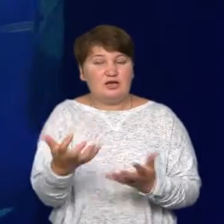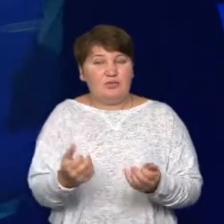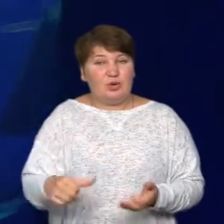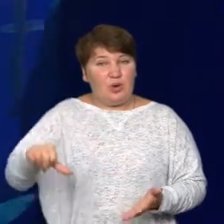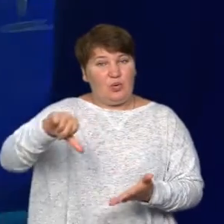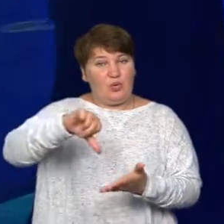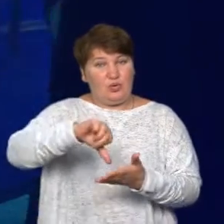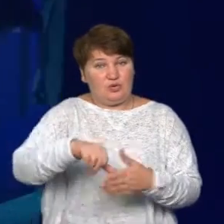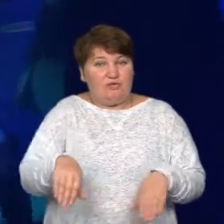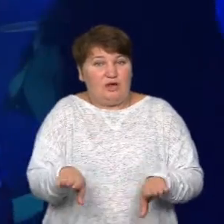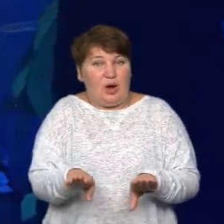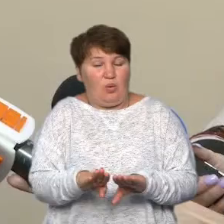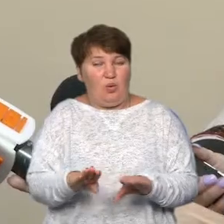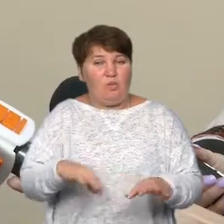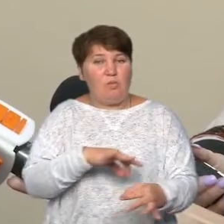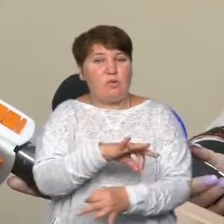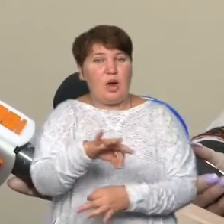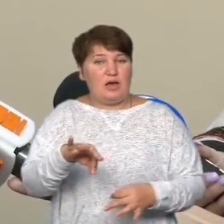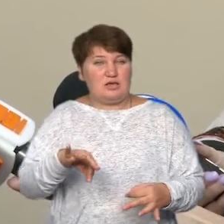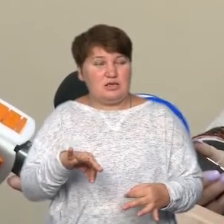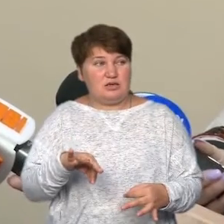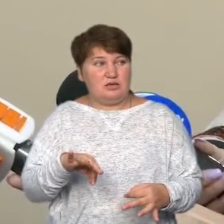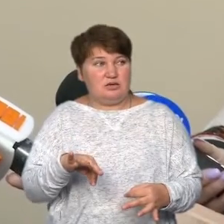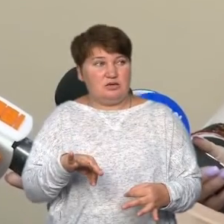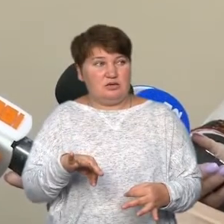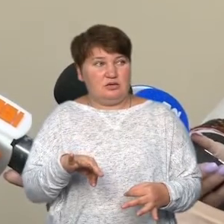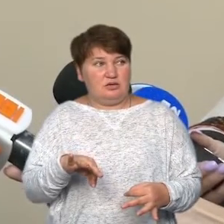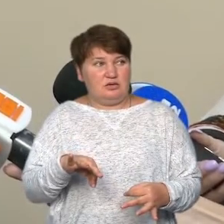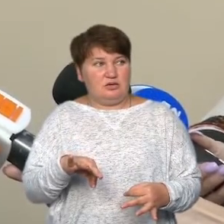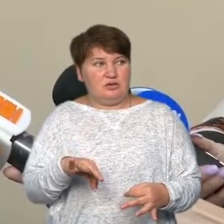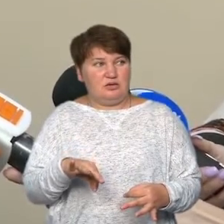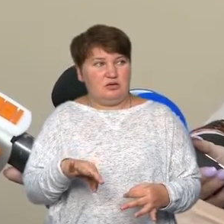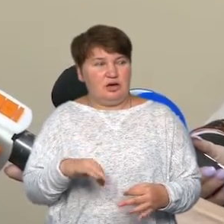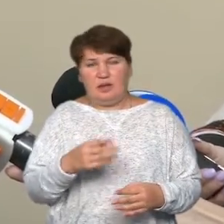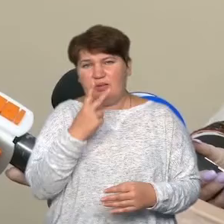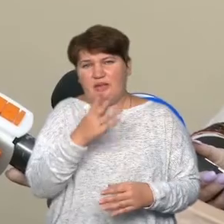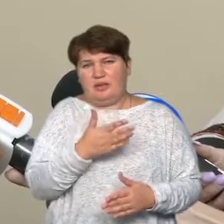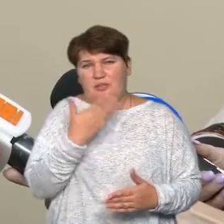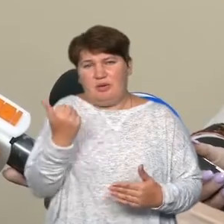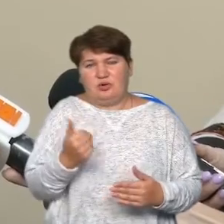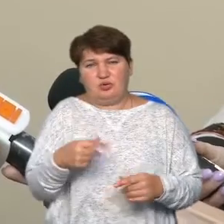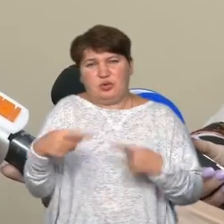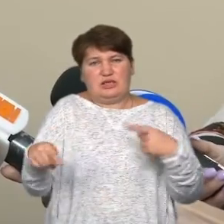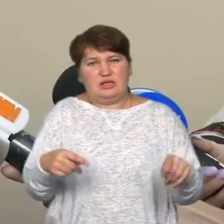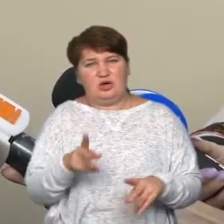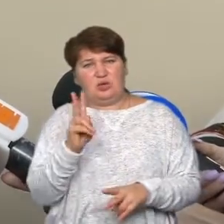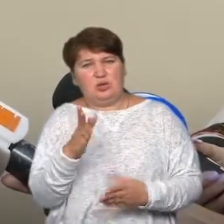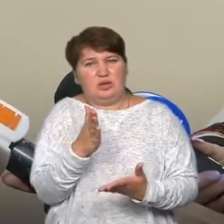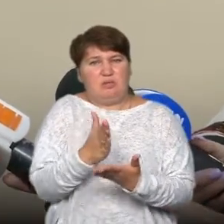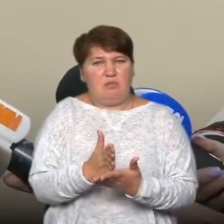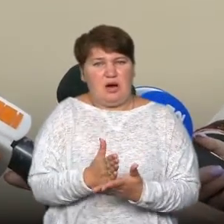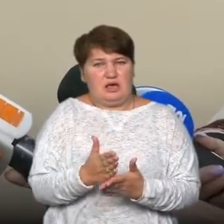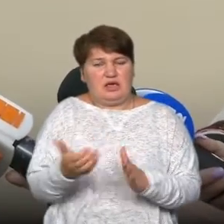інклюзивному проєкті. Часом не бачу різниці, забуваю про те, що хтось на візку, хтось